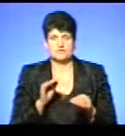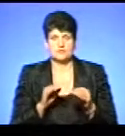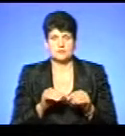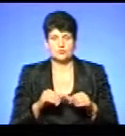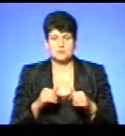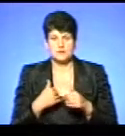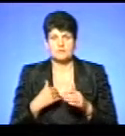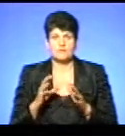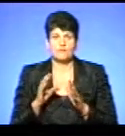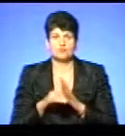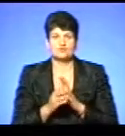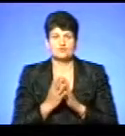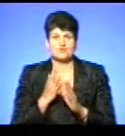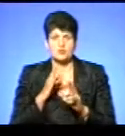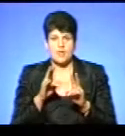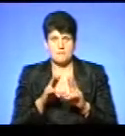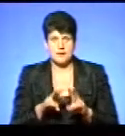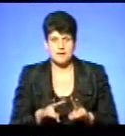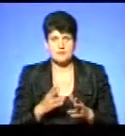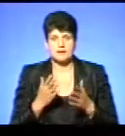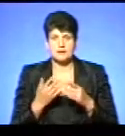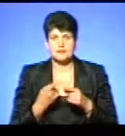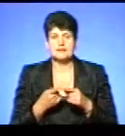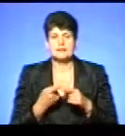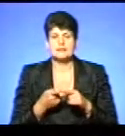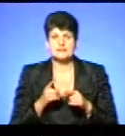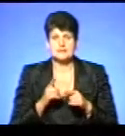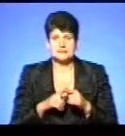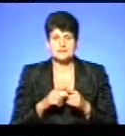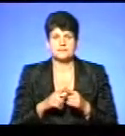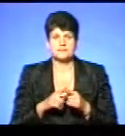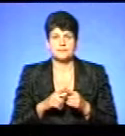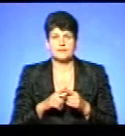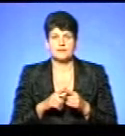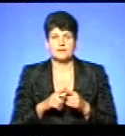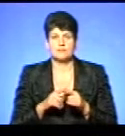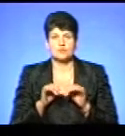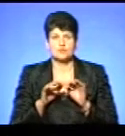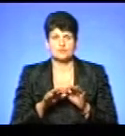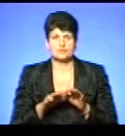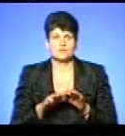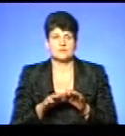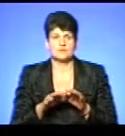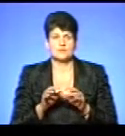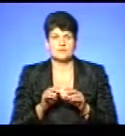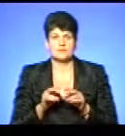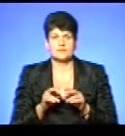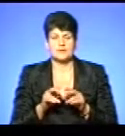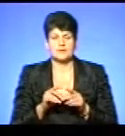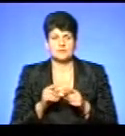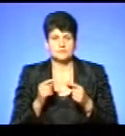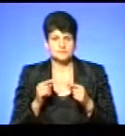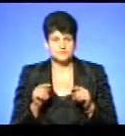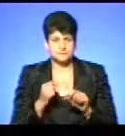ми відповідно включені в чергу на перегляд, але процедура перегляду тарифів дуже сильно формалізована. Звичайно, що в такому